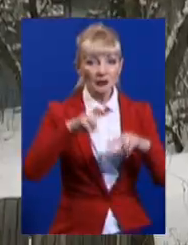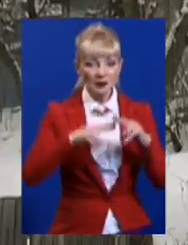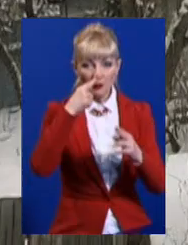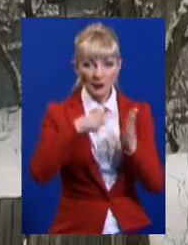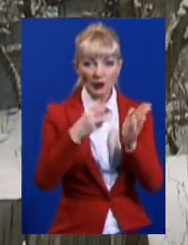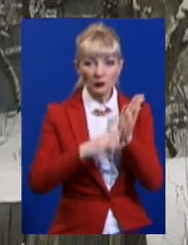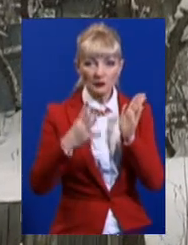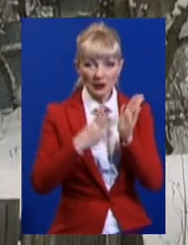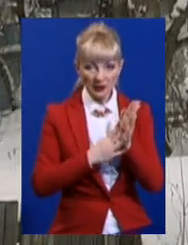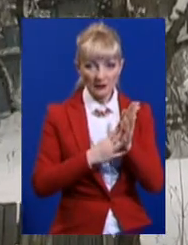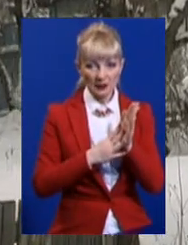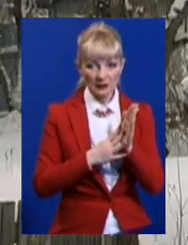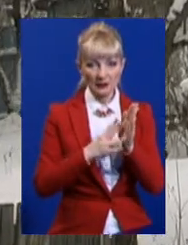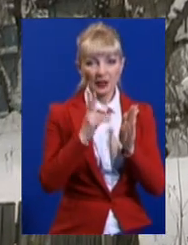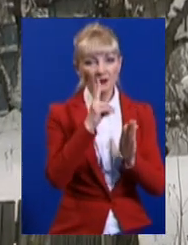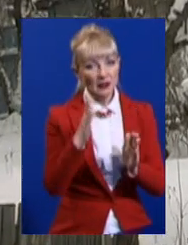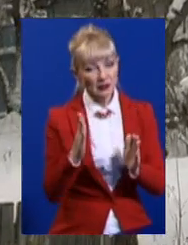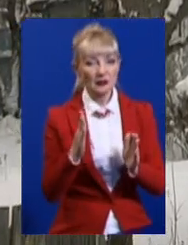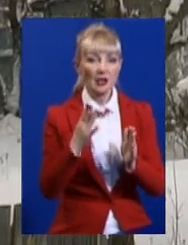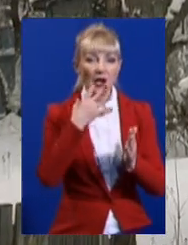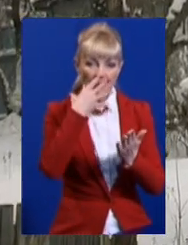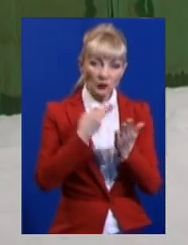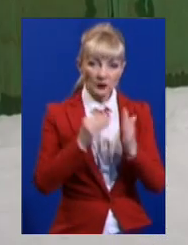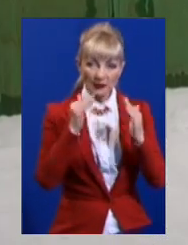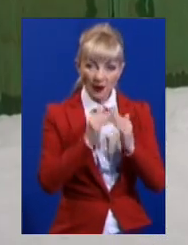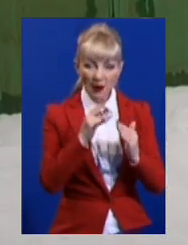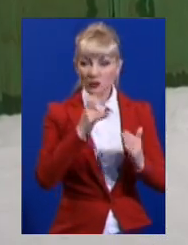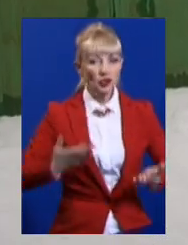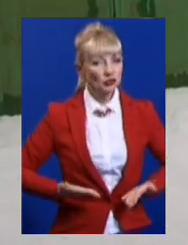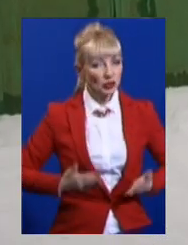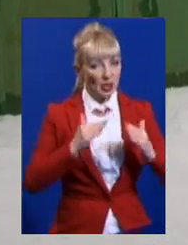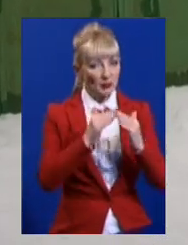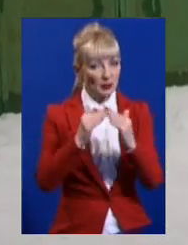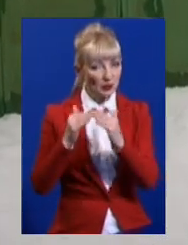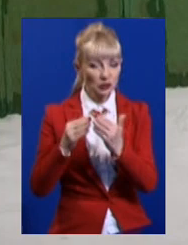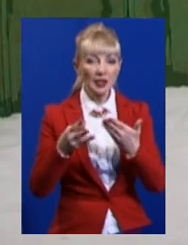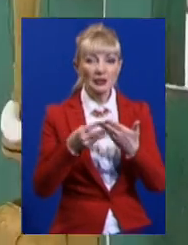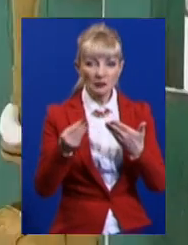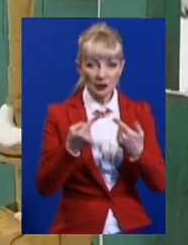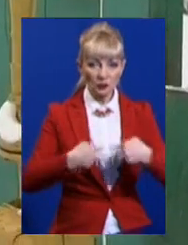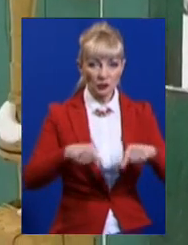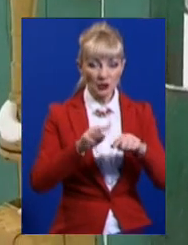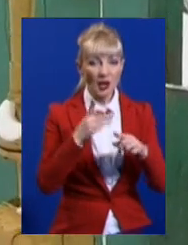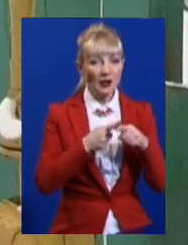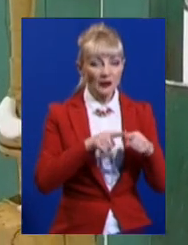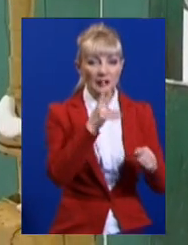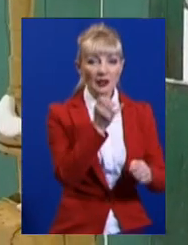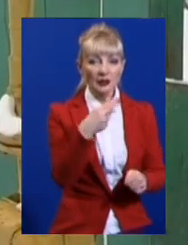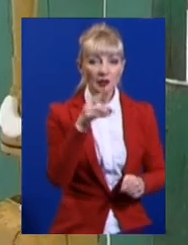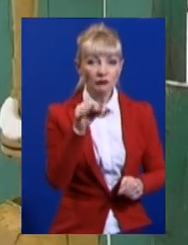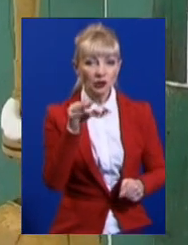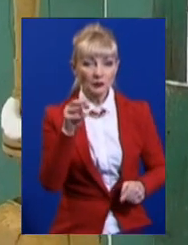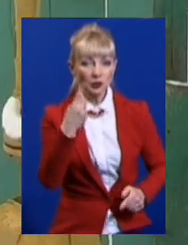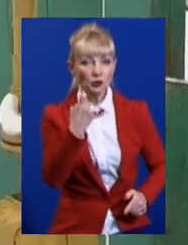89 об'єктів – квартири, приватні будинки, нежитлові приміщення, земельні ділянки. У цієї нерухомості 145